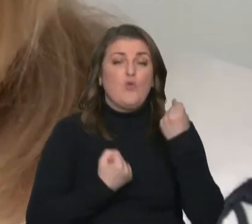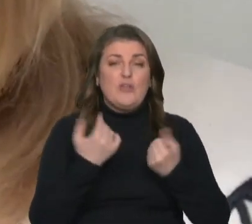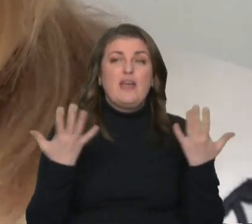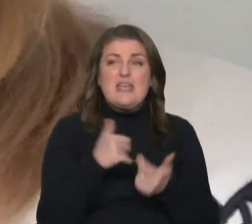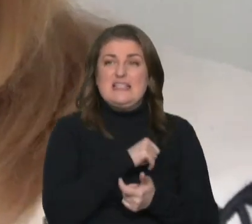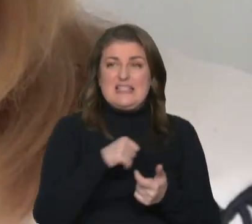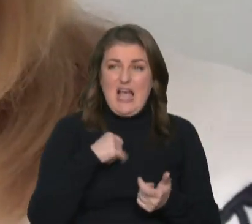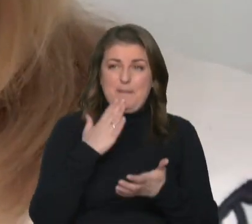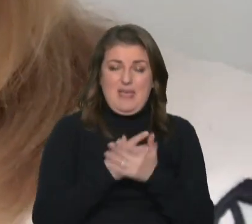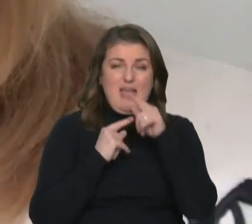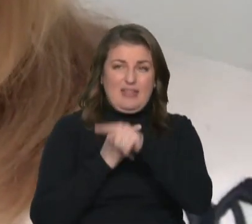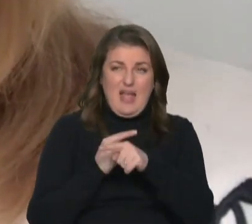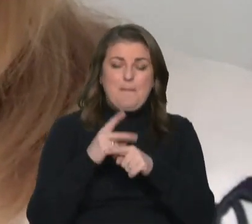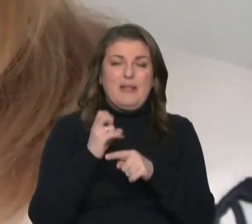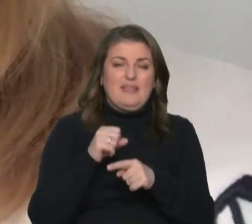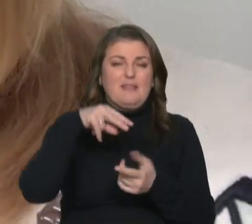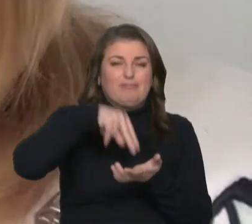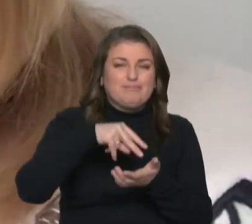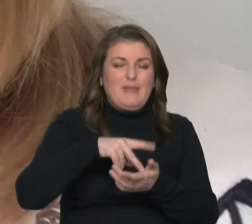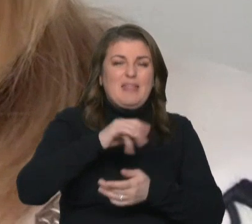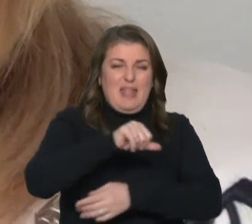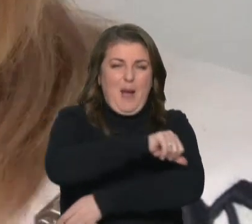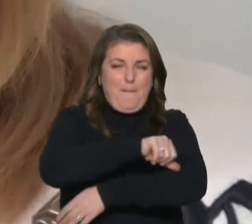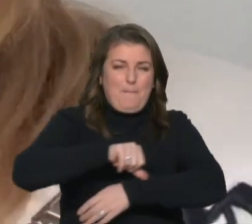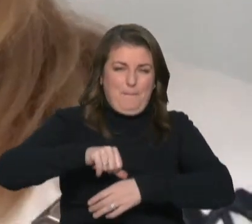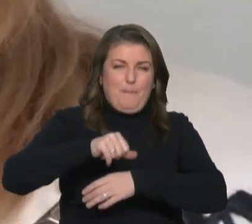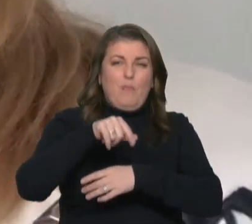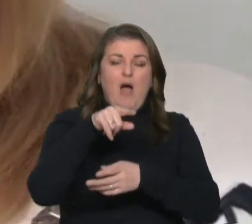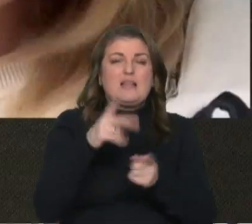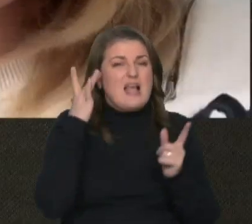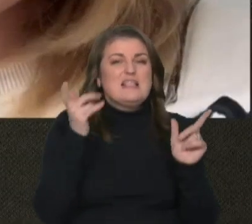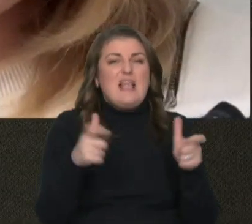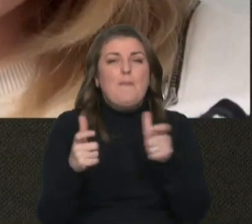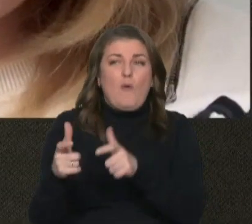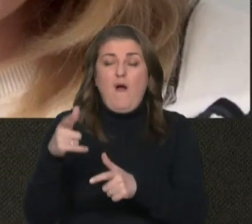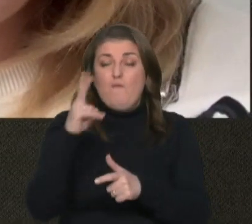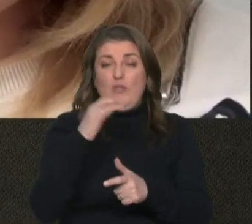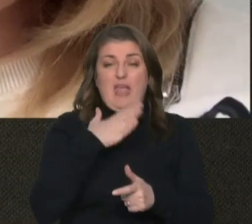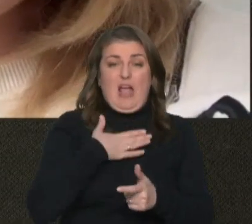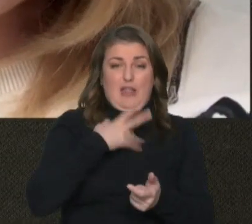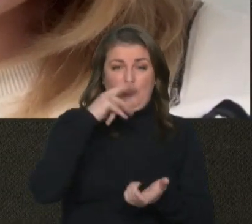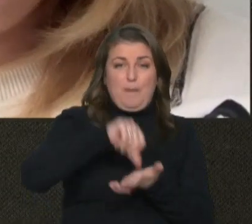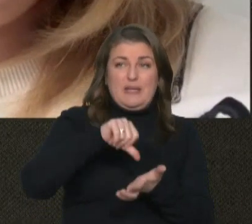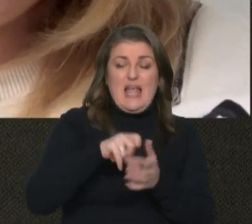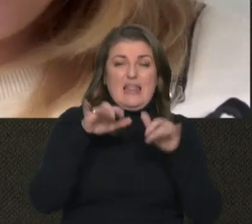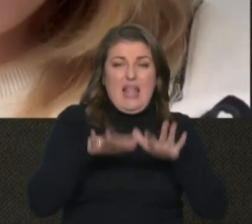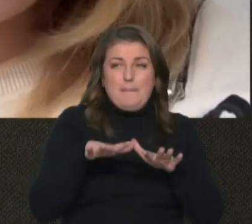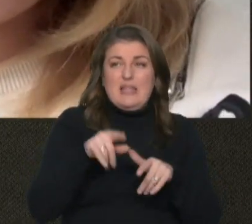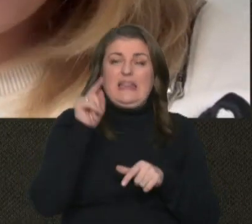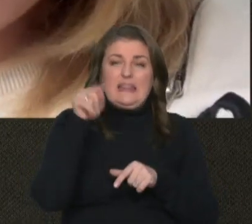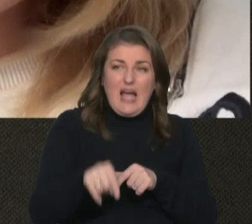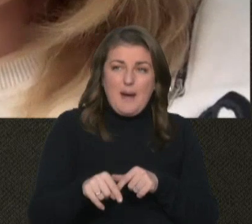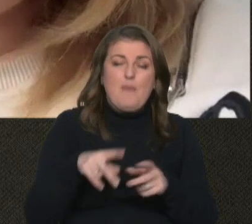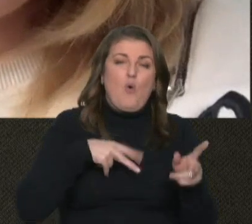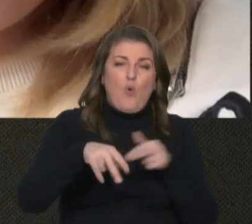самі є там на пунктах пропуску заблокованими, вони, як наші представники, на місці, там